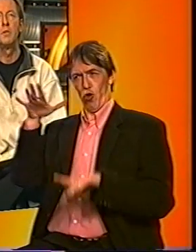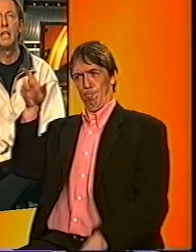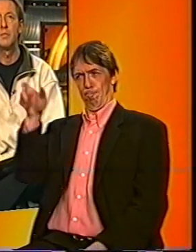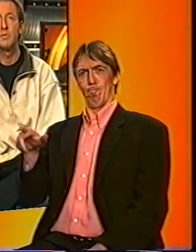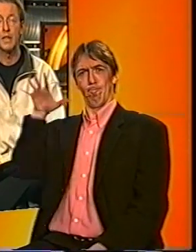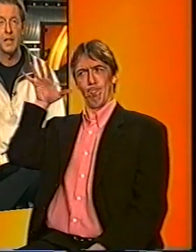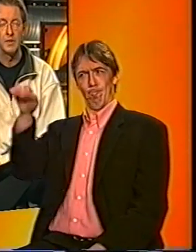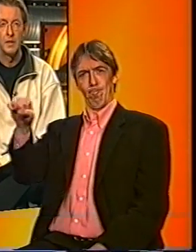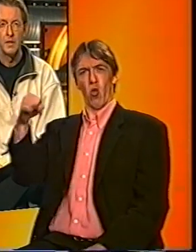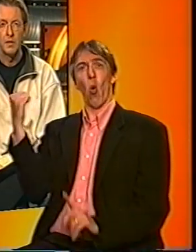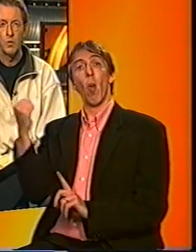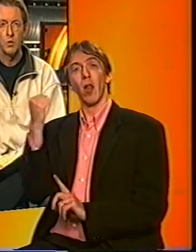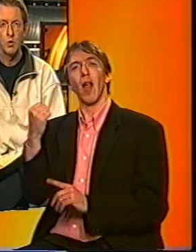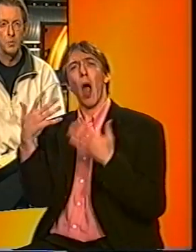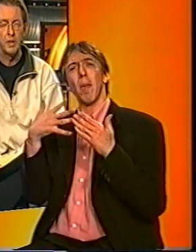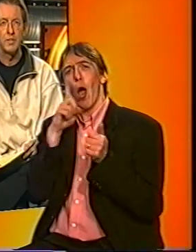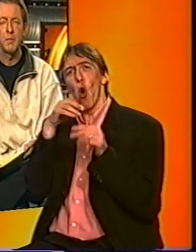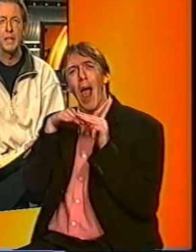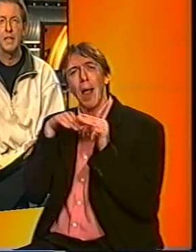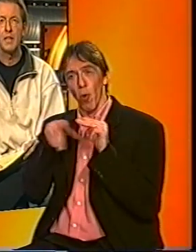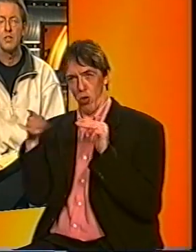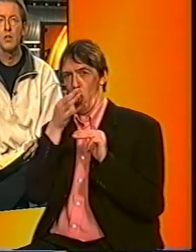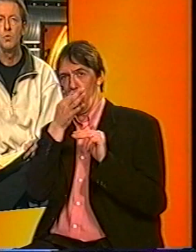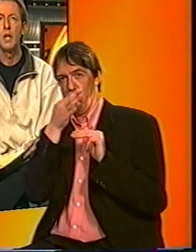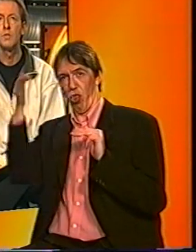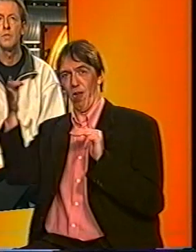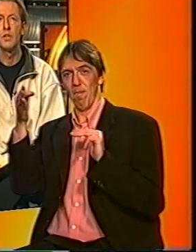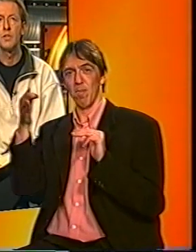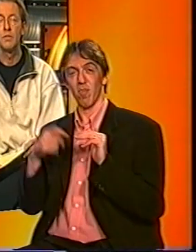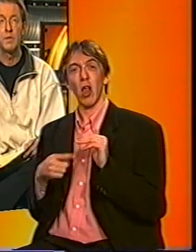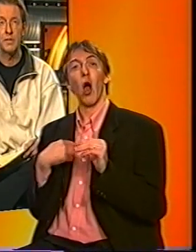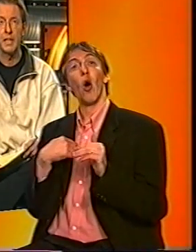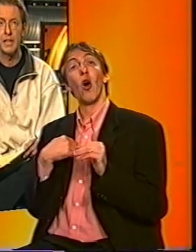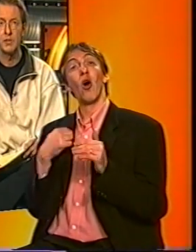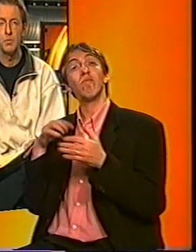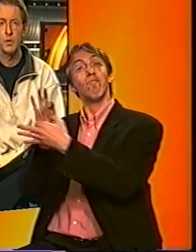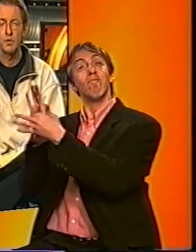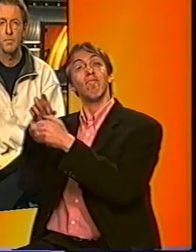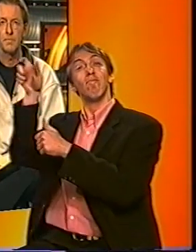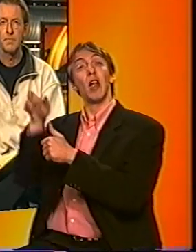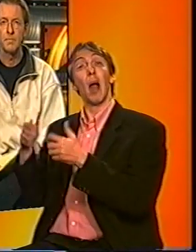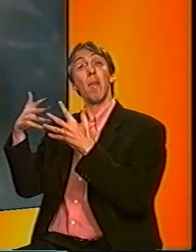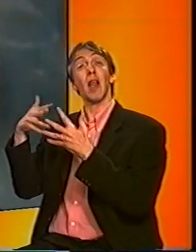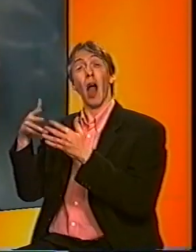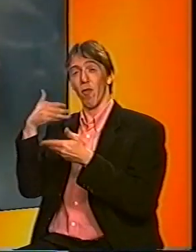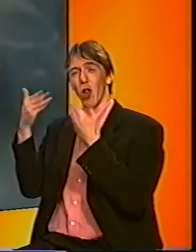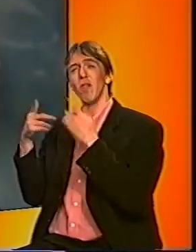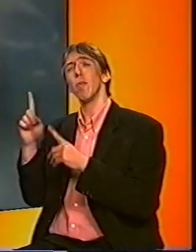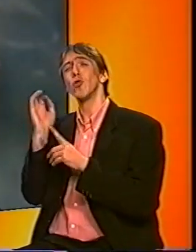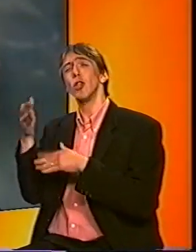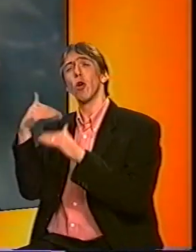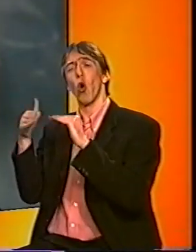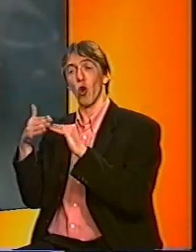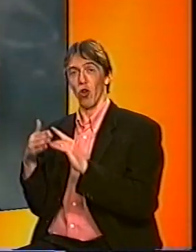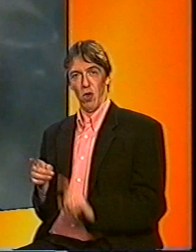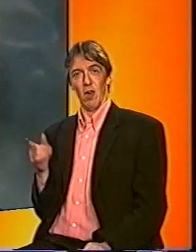geheimen heeft verraden. Onze correspondent in Amerika, Charles Groenehuizen, vertelt je wat er is gebeurd. Dit is